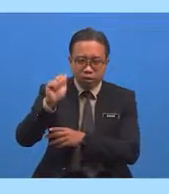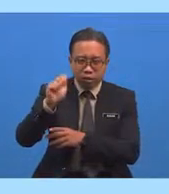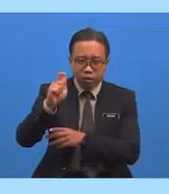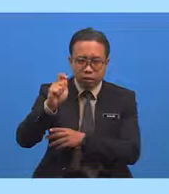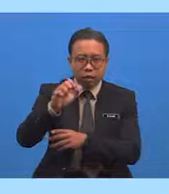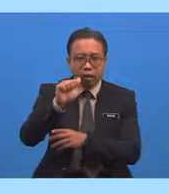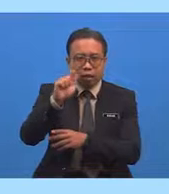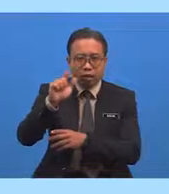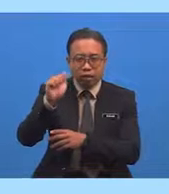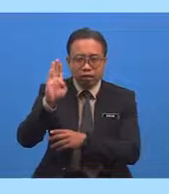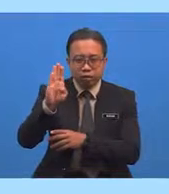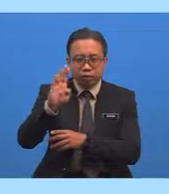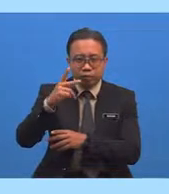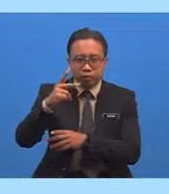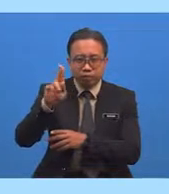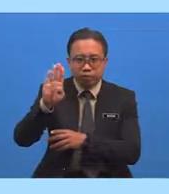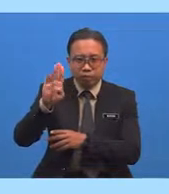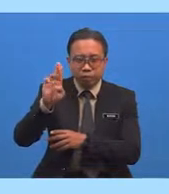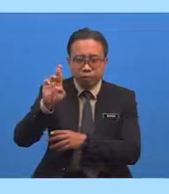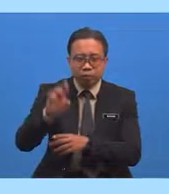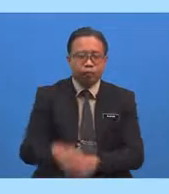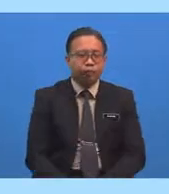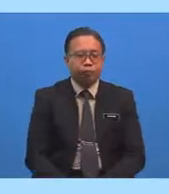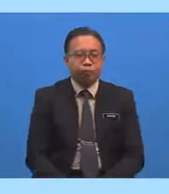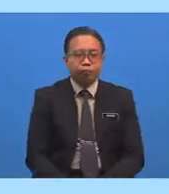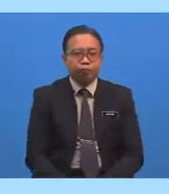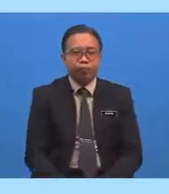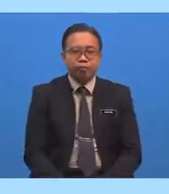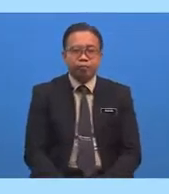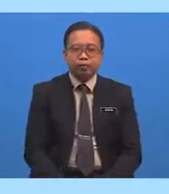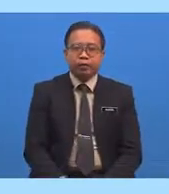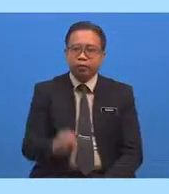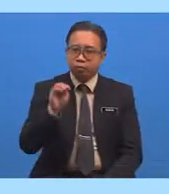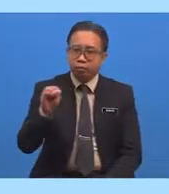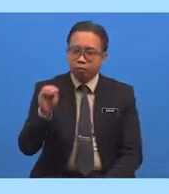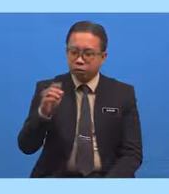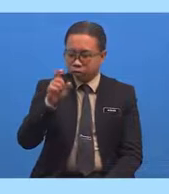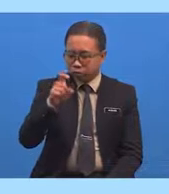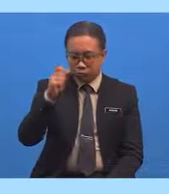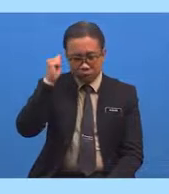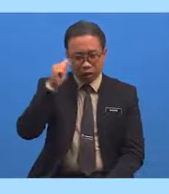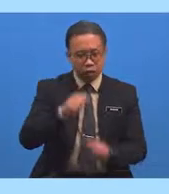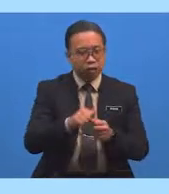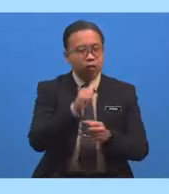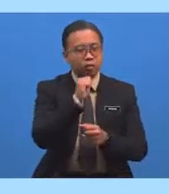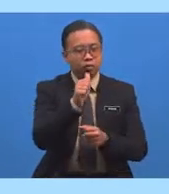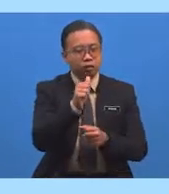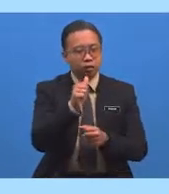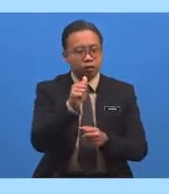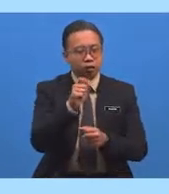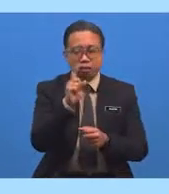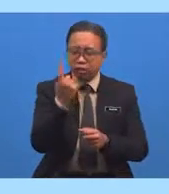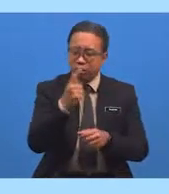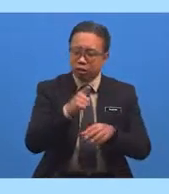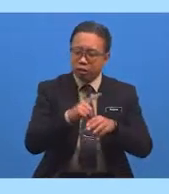Ingat ya Murid-murid Kehidupan hari ini Bukan sekadar di dunia